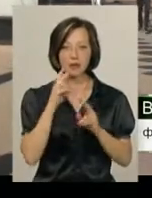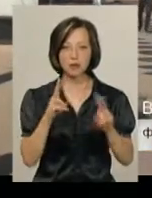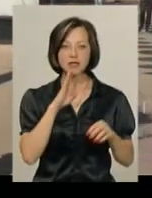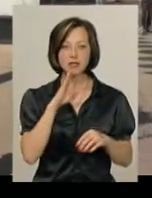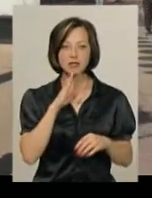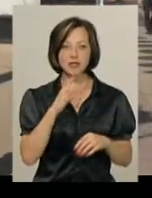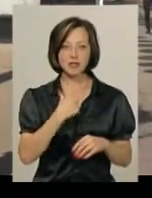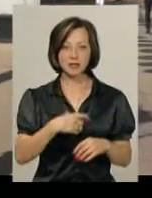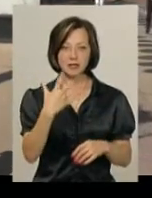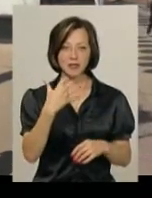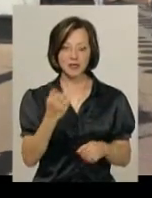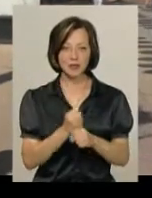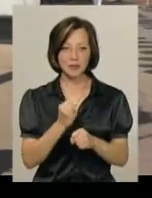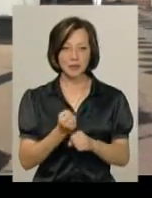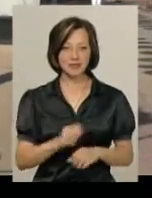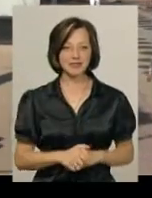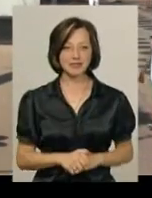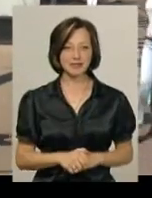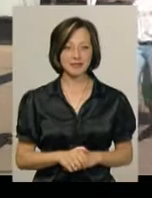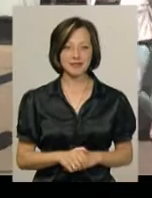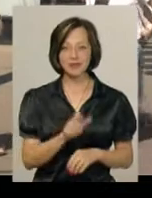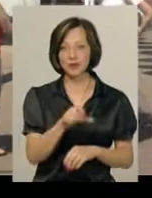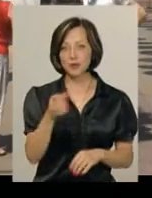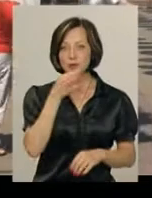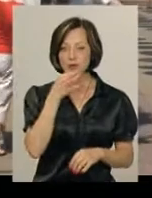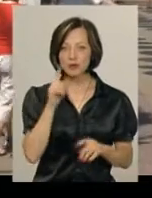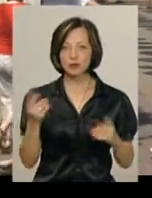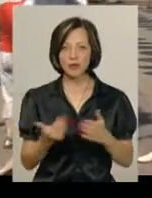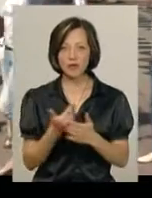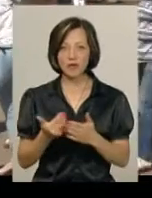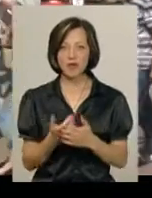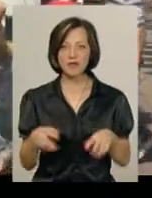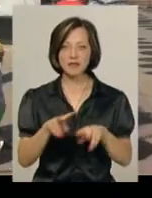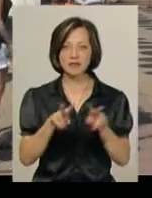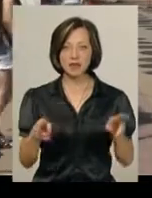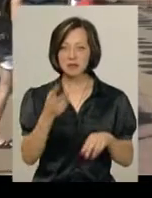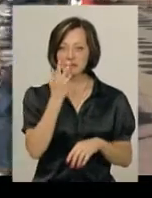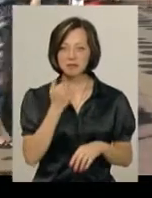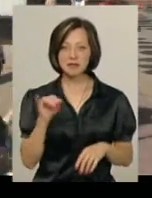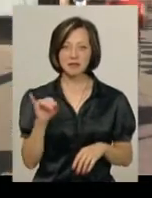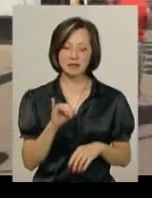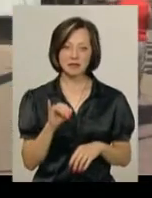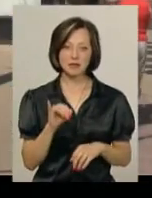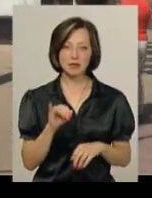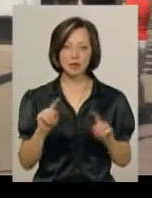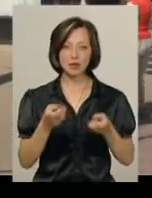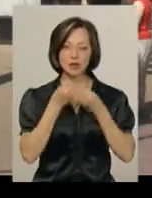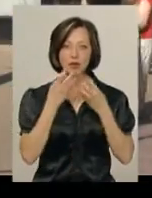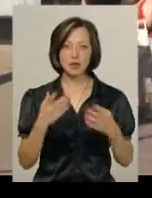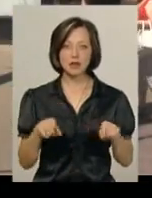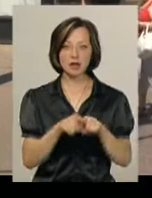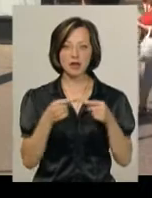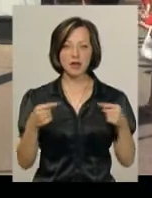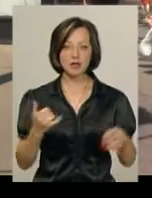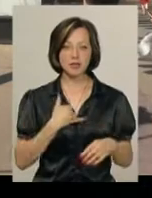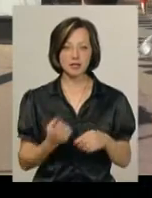дівчат собі селфі робить на фоні цього. Люди полюбляють щось нове, тому що їм все приїдається і, скажімо, це дуже добре, що якісь такі